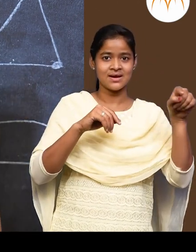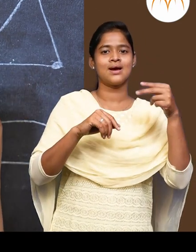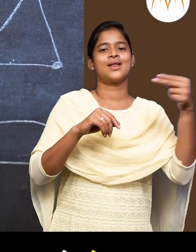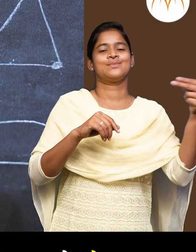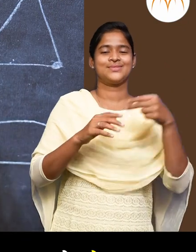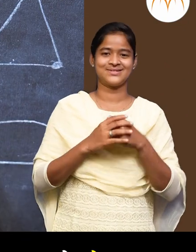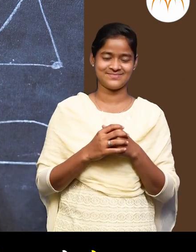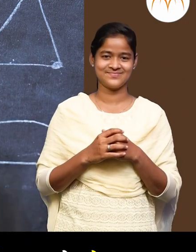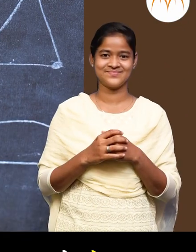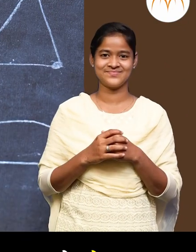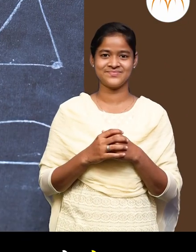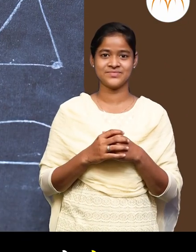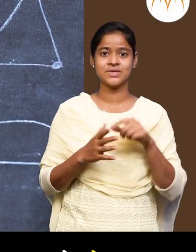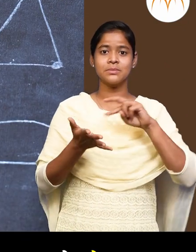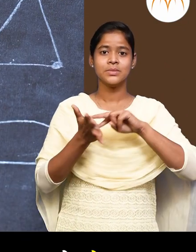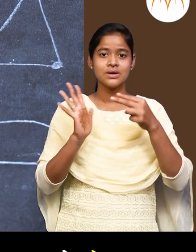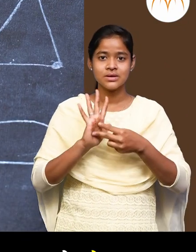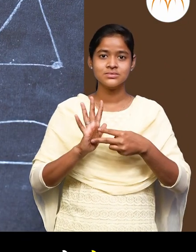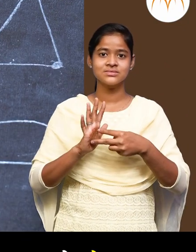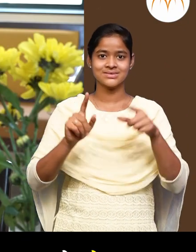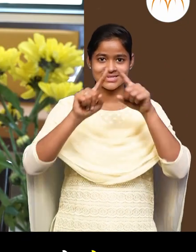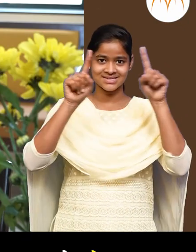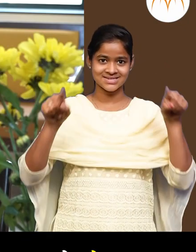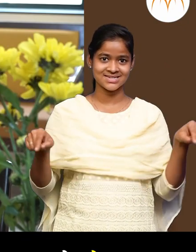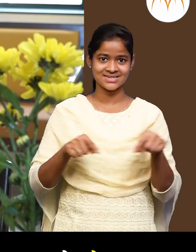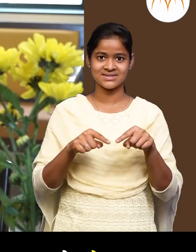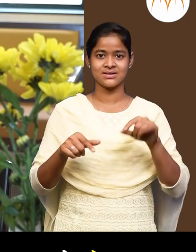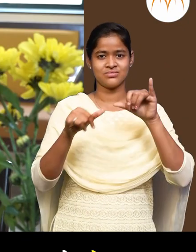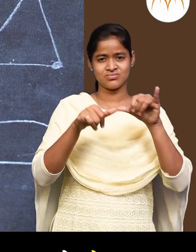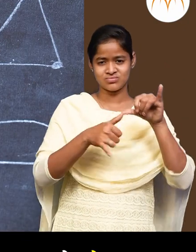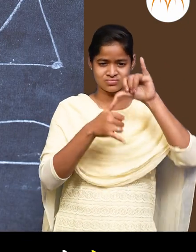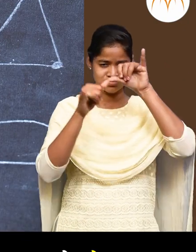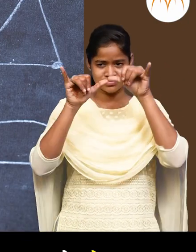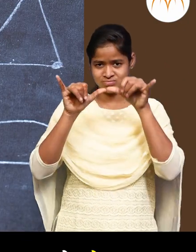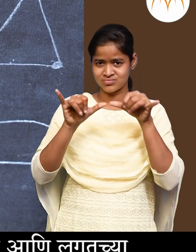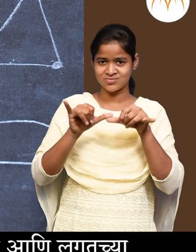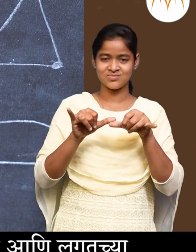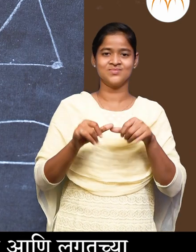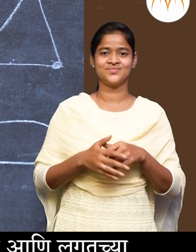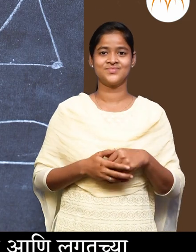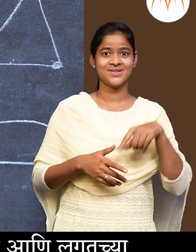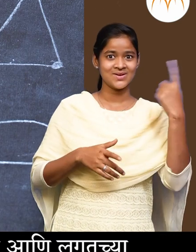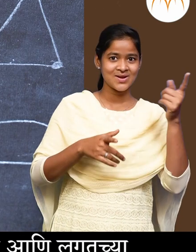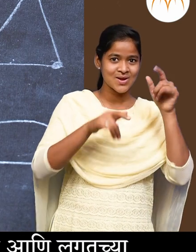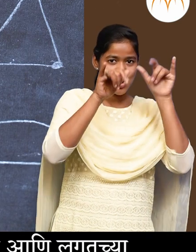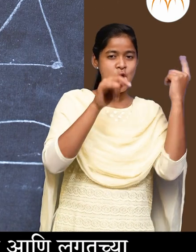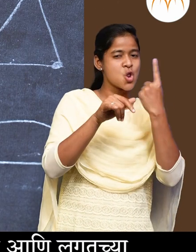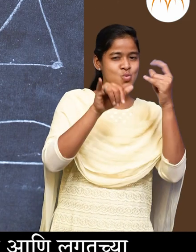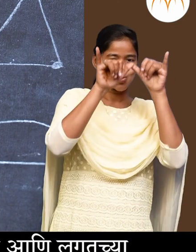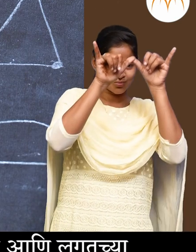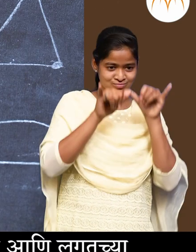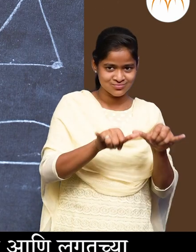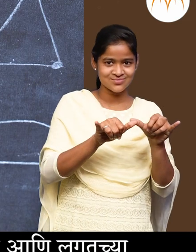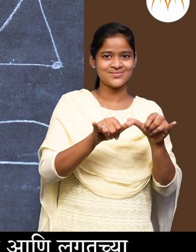समझलो सार्ख्या बाजु असलेला चवुकोन मन्जे चवुरस आणि समोर्च बाजु